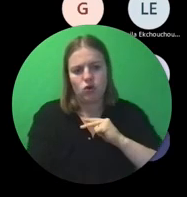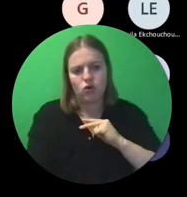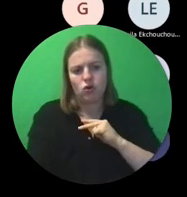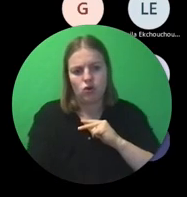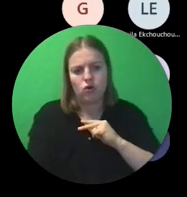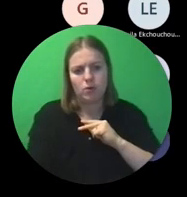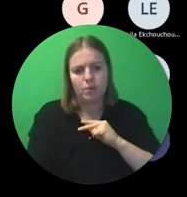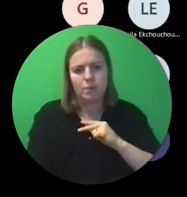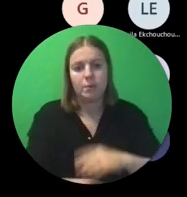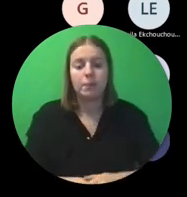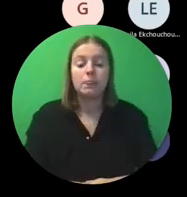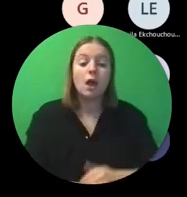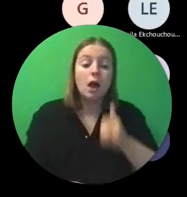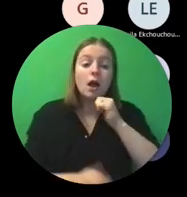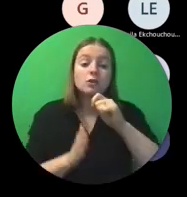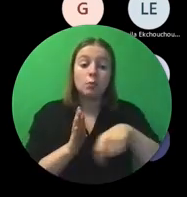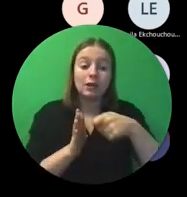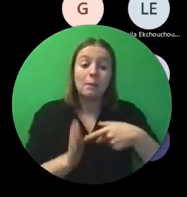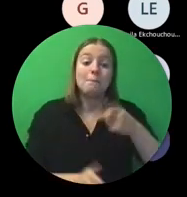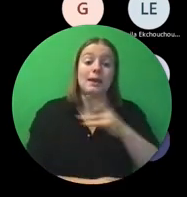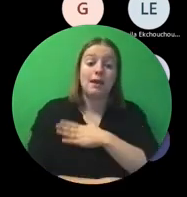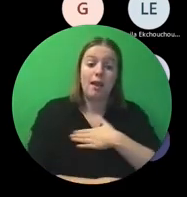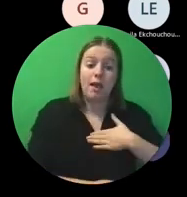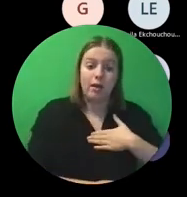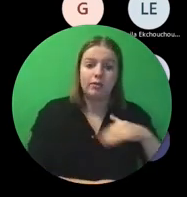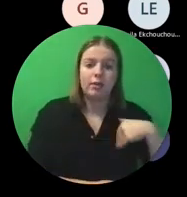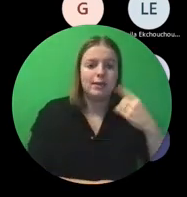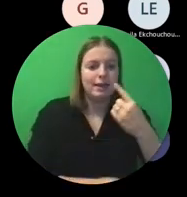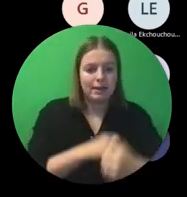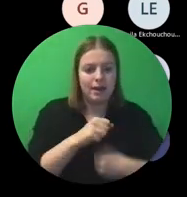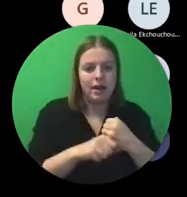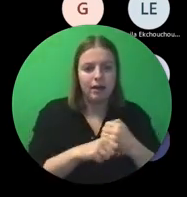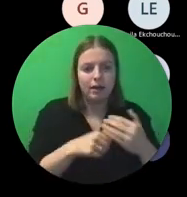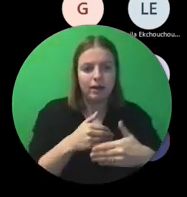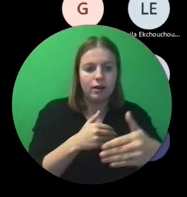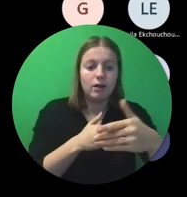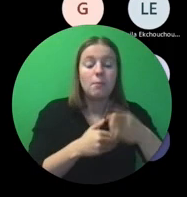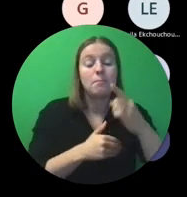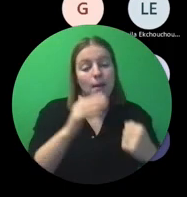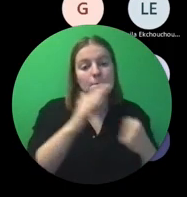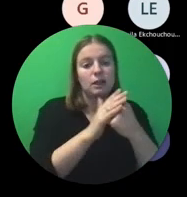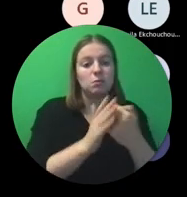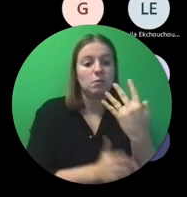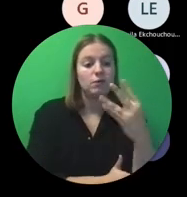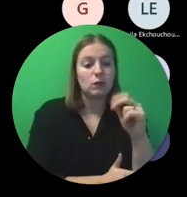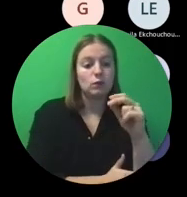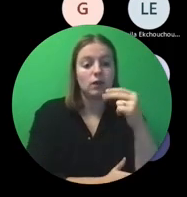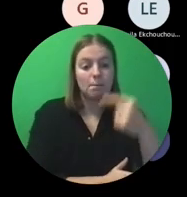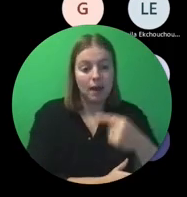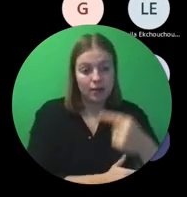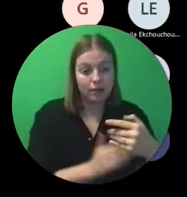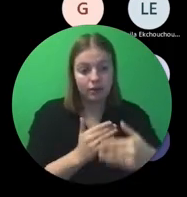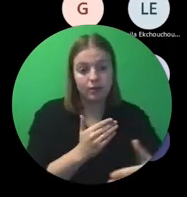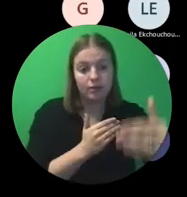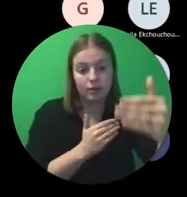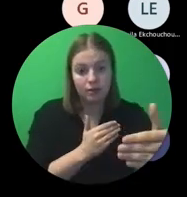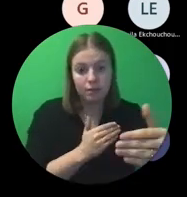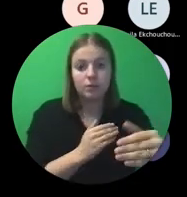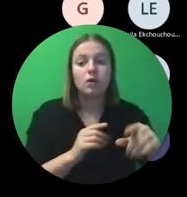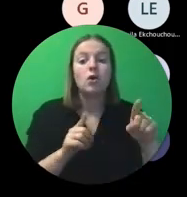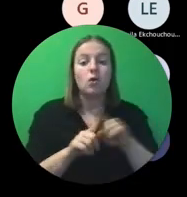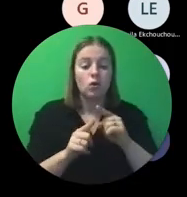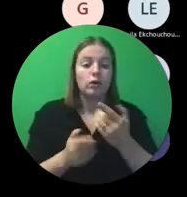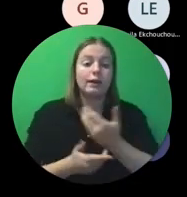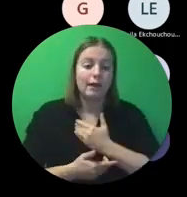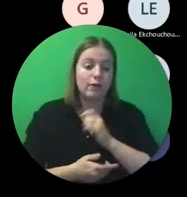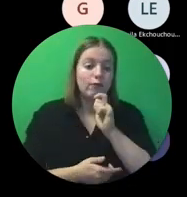Duurt je project langer dan een jaar? Nooit langer dan 24 maand. Dan krijg je ook 80%